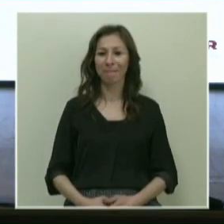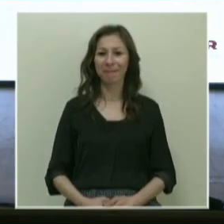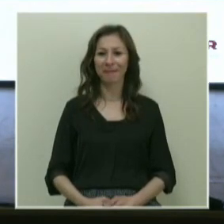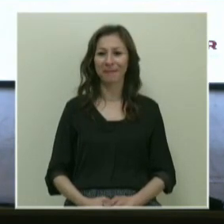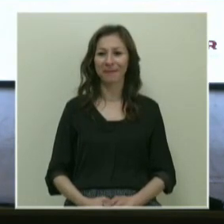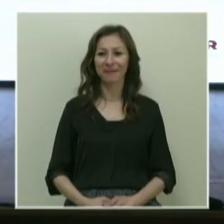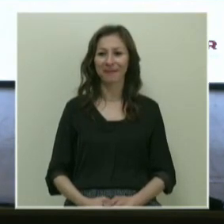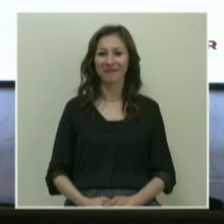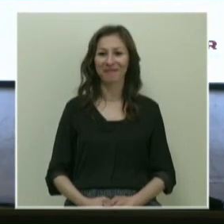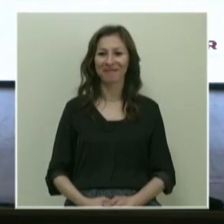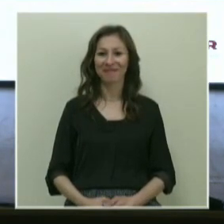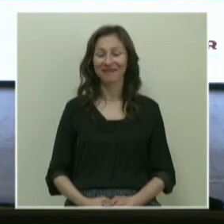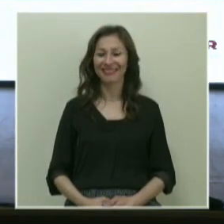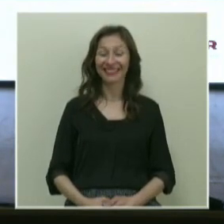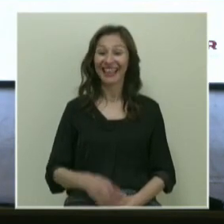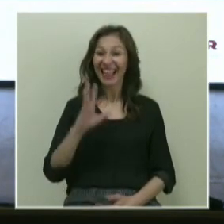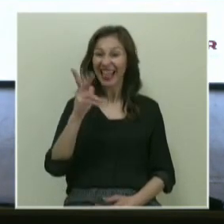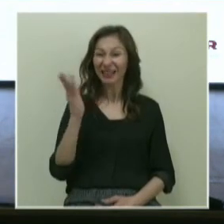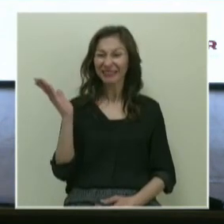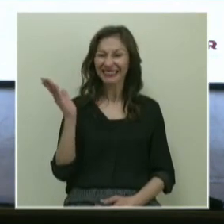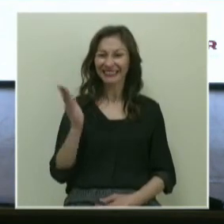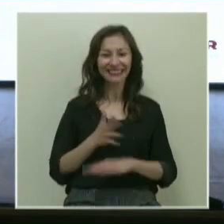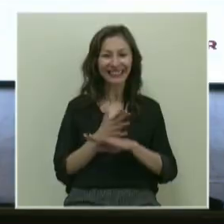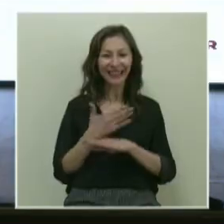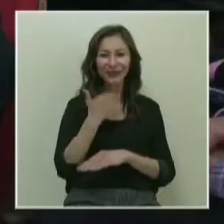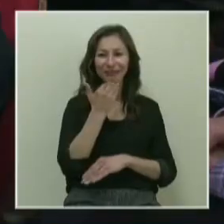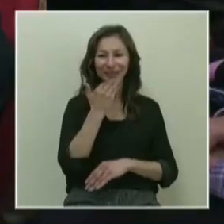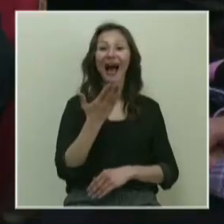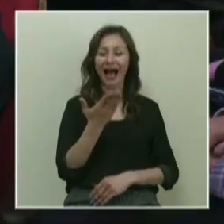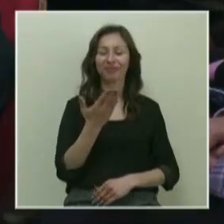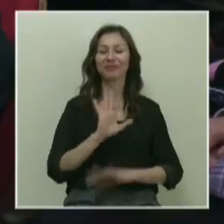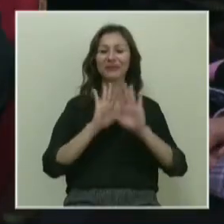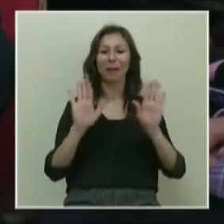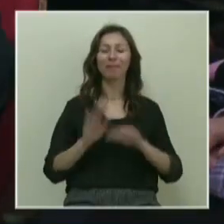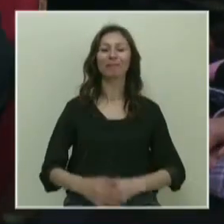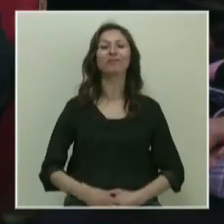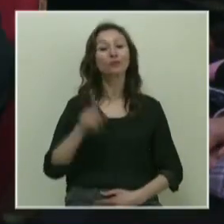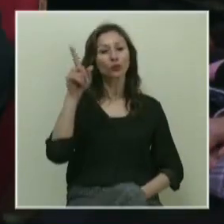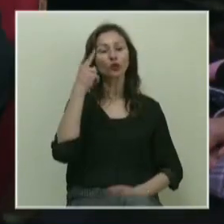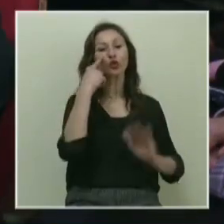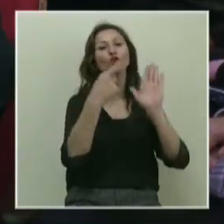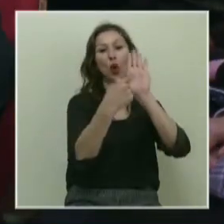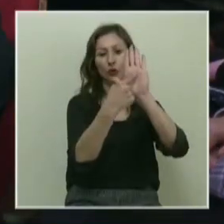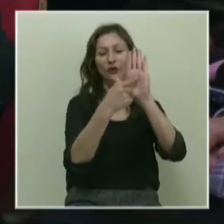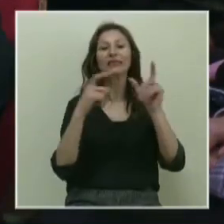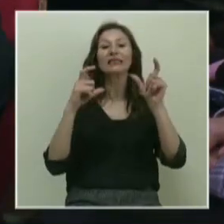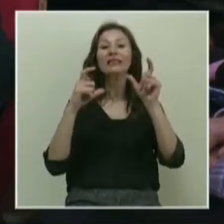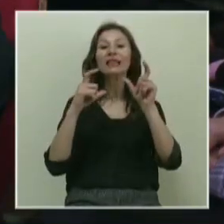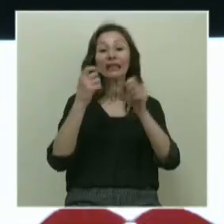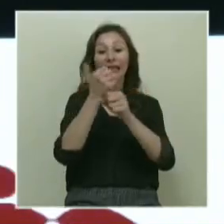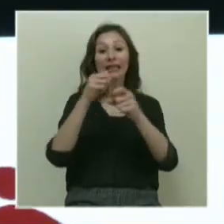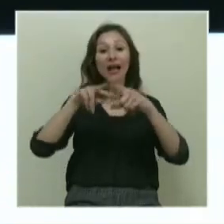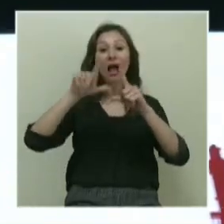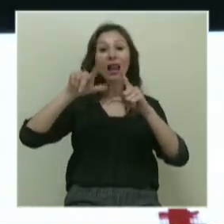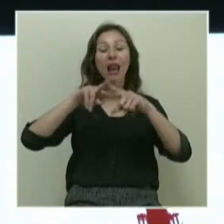Bir oradan ilerletir misiniz siz neden? İlerletemiyorum. Tamam. Bu gördüğünüz, Samanyolu Galaksisi